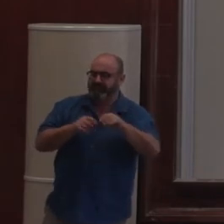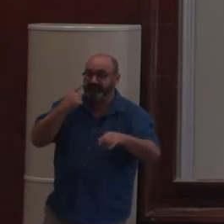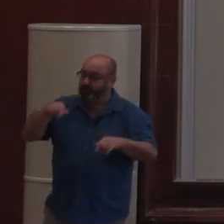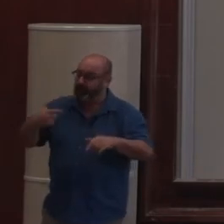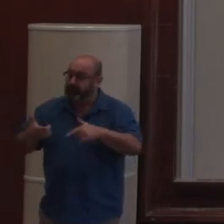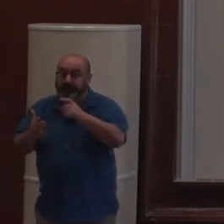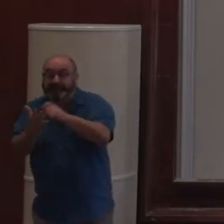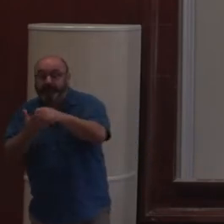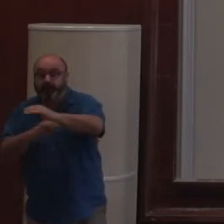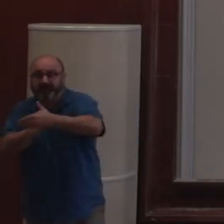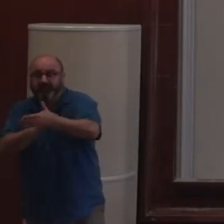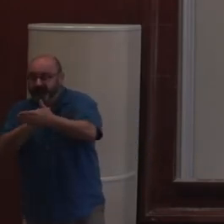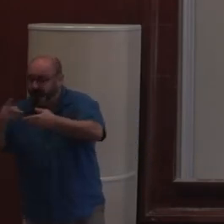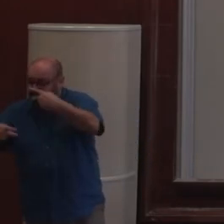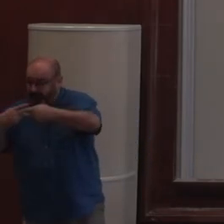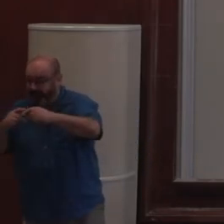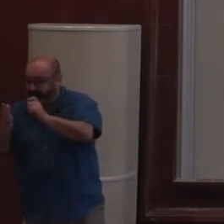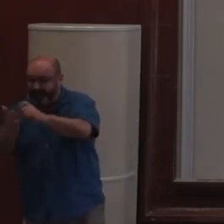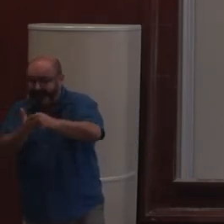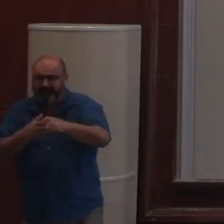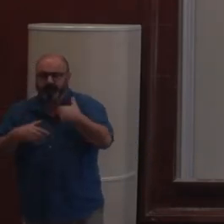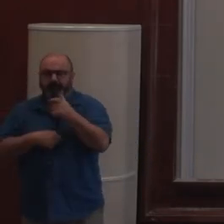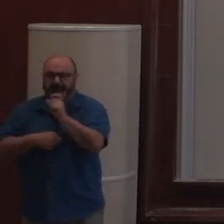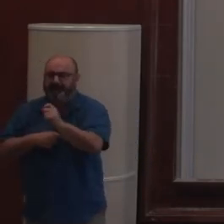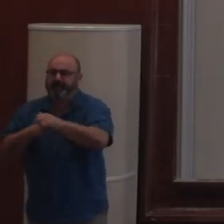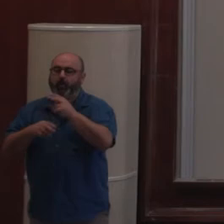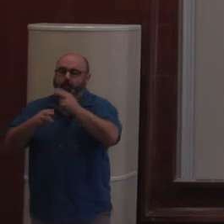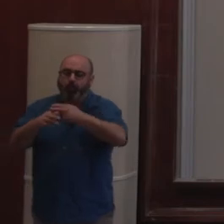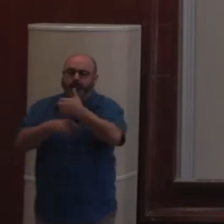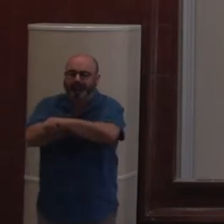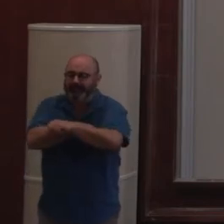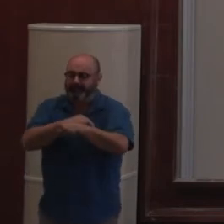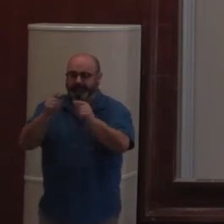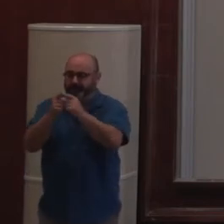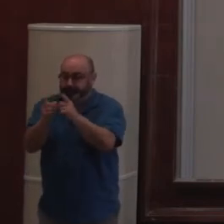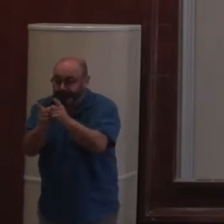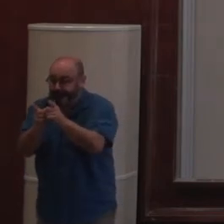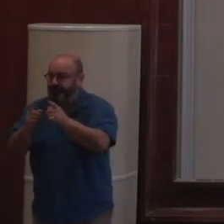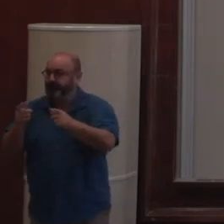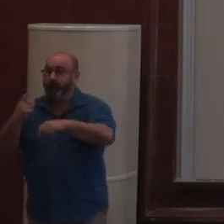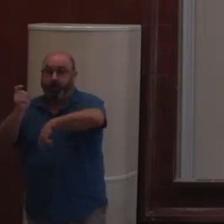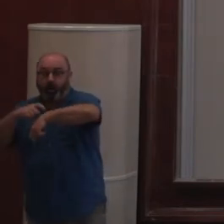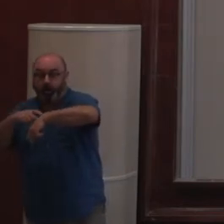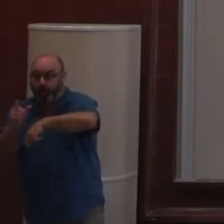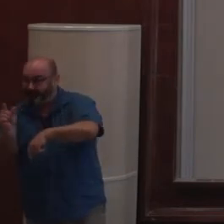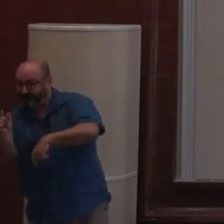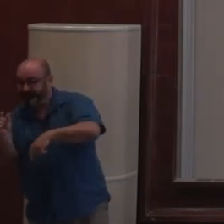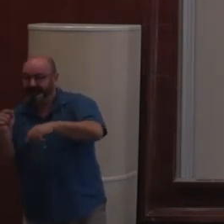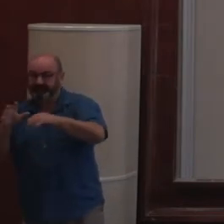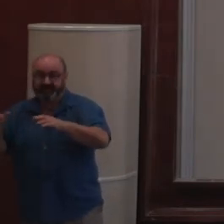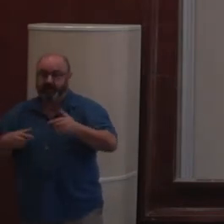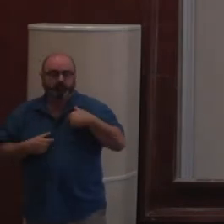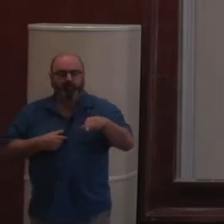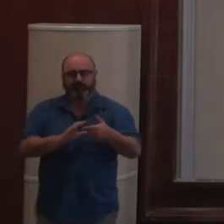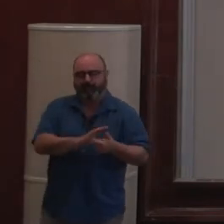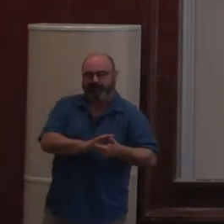a la date de l'article. Donc, on décide d'afficher, mettons, le nom de la semaine en toutes lettres, l'heure en fonction du créneau horaire, etc. On l'a